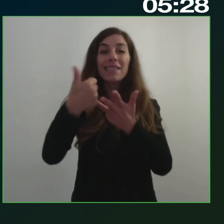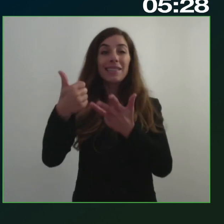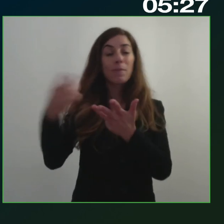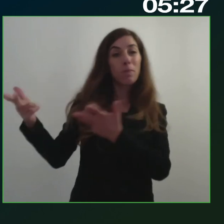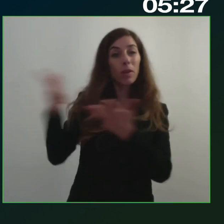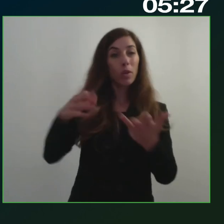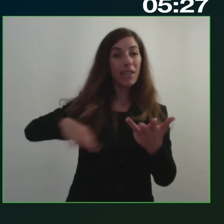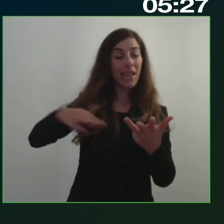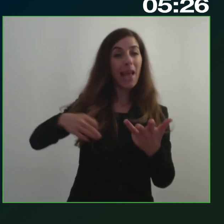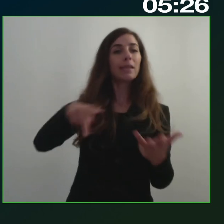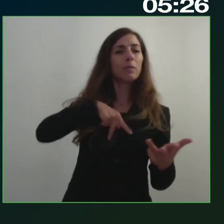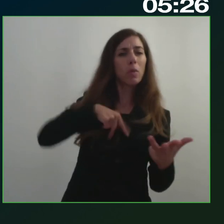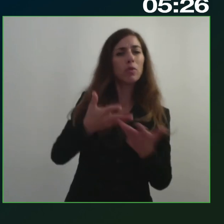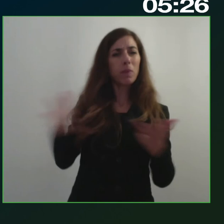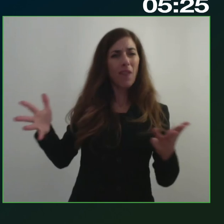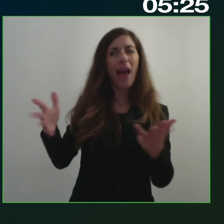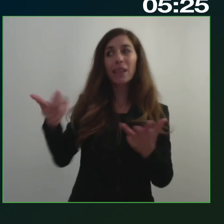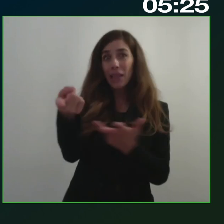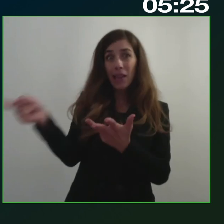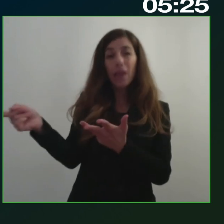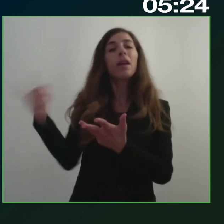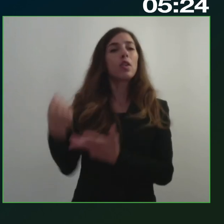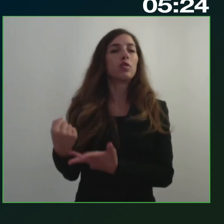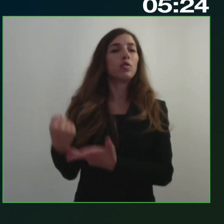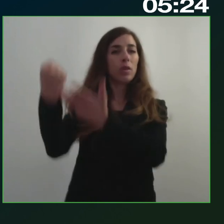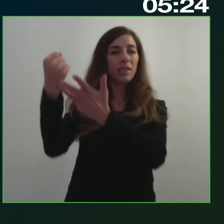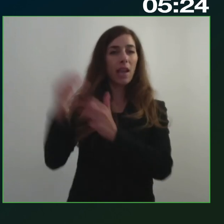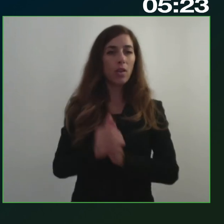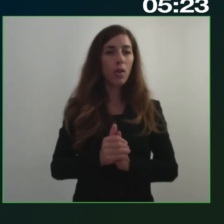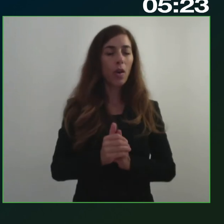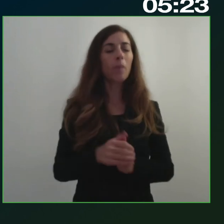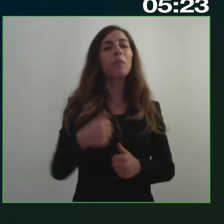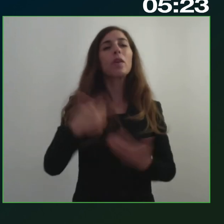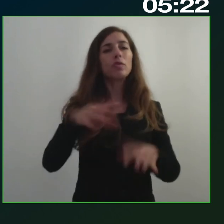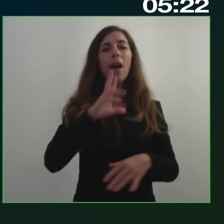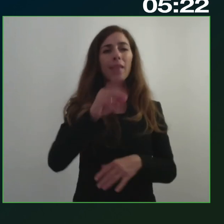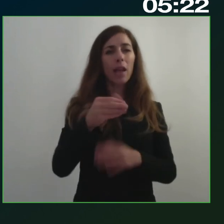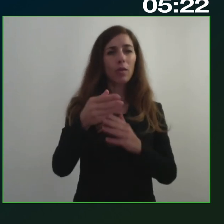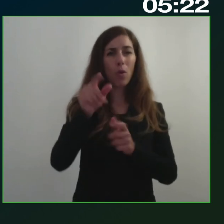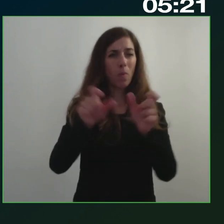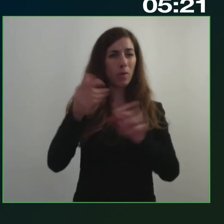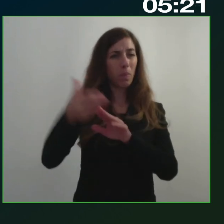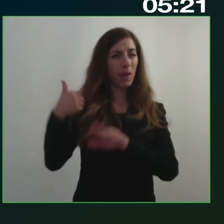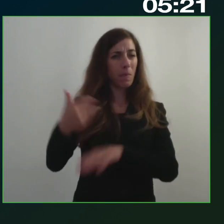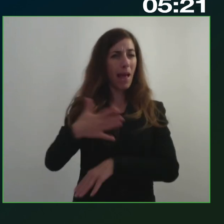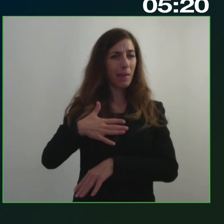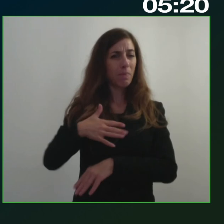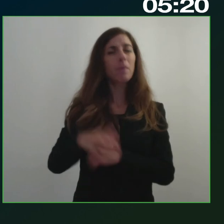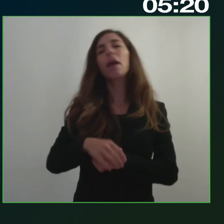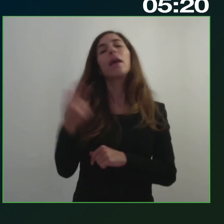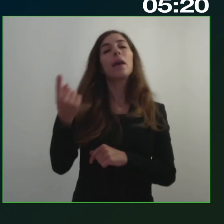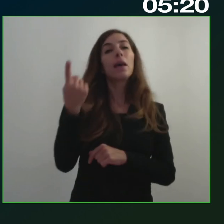pubblici e privati ovviamente allora come è stato detto prima di me per